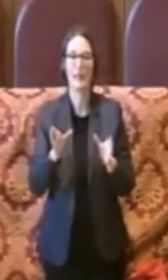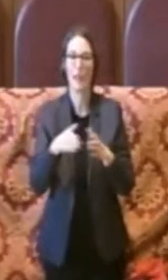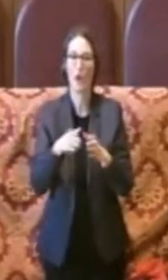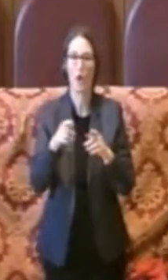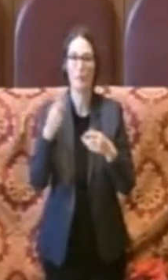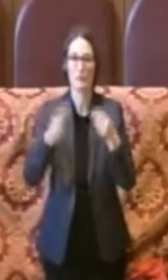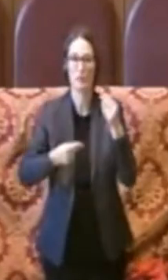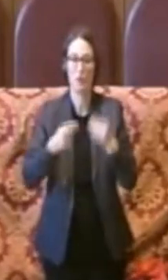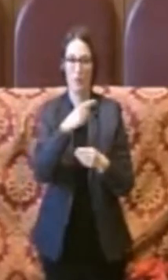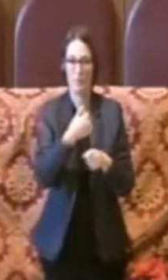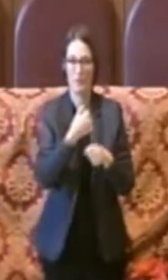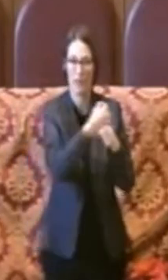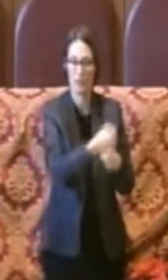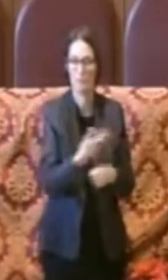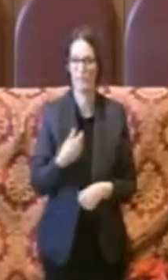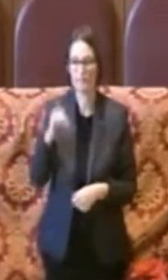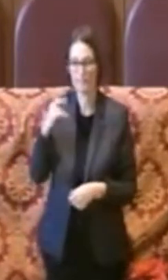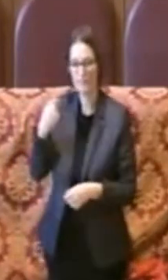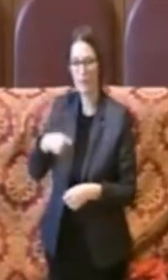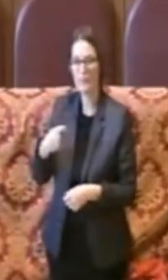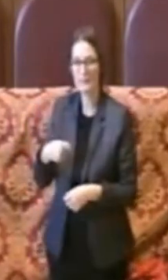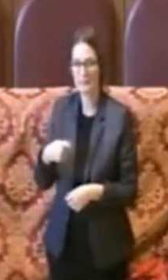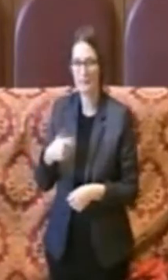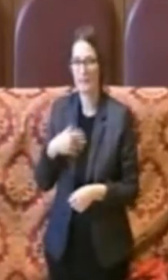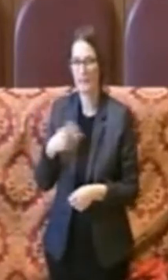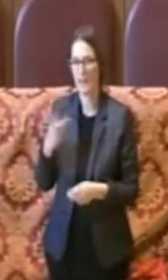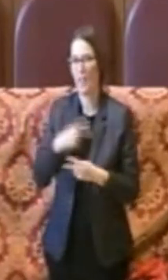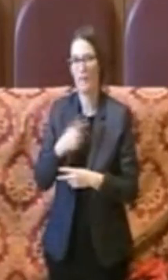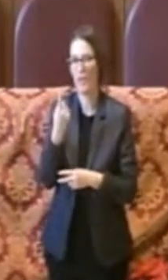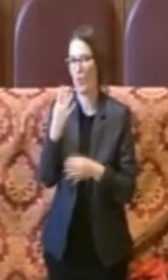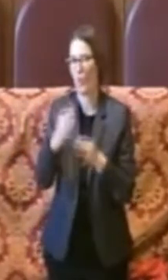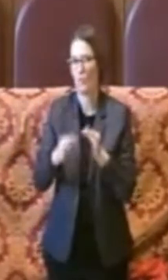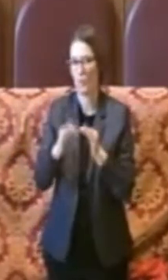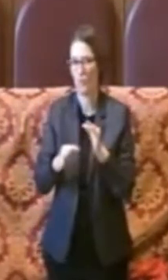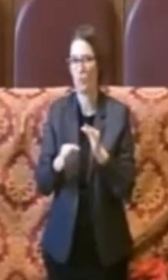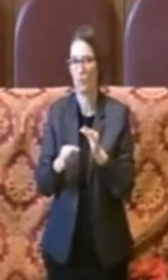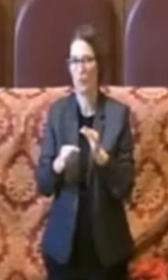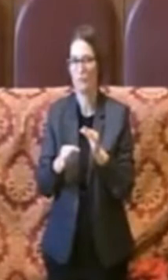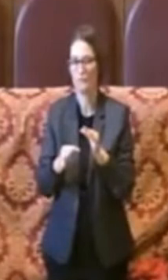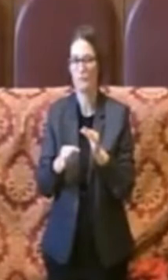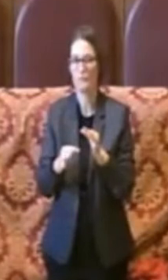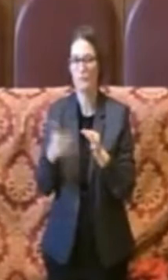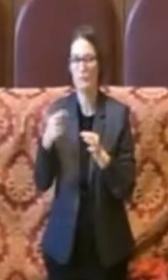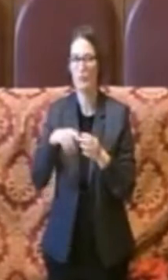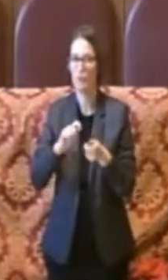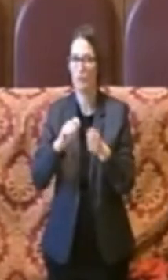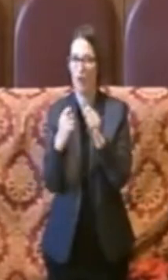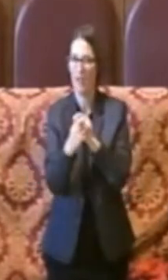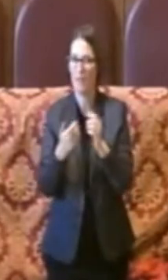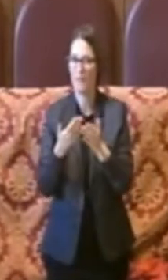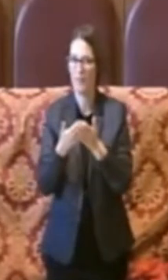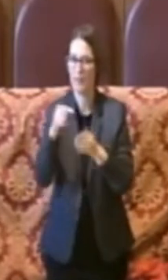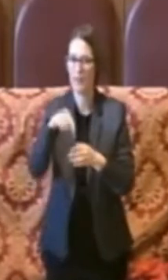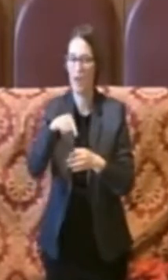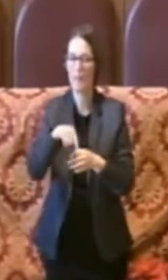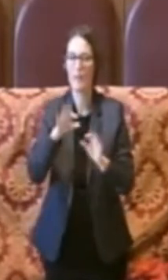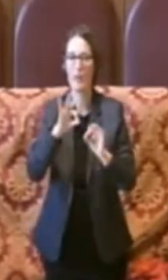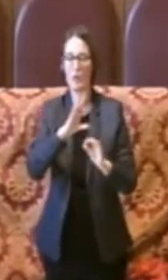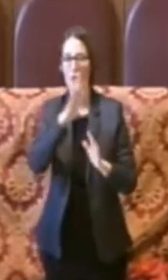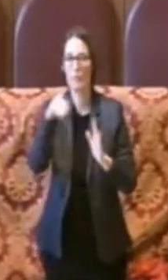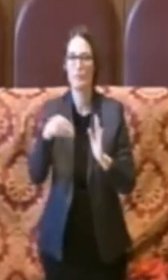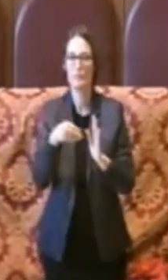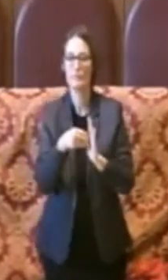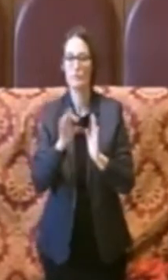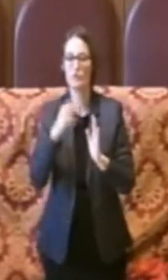Sì Presidente, veramente solo un minuto perché questo emendamento inserisce nell